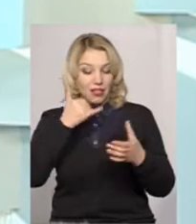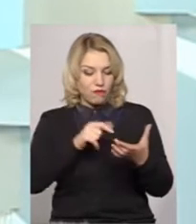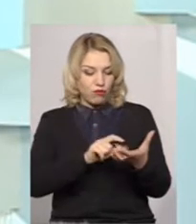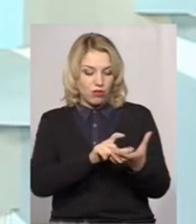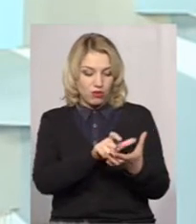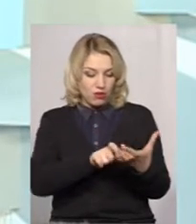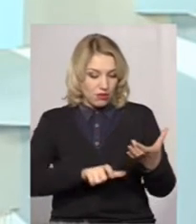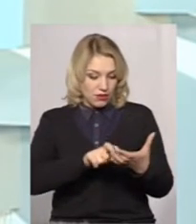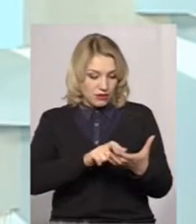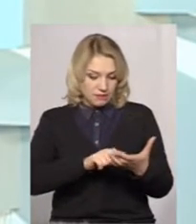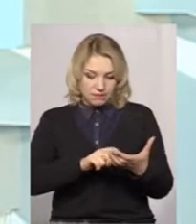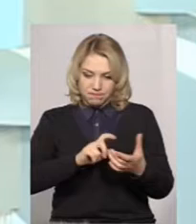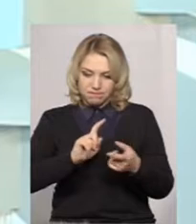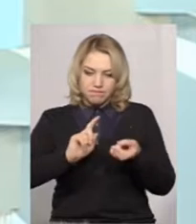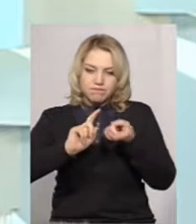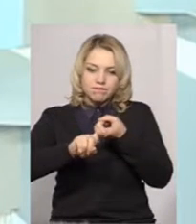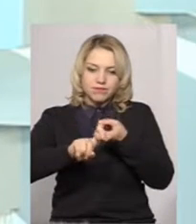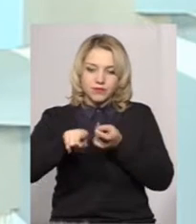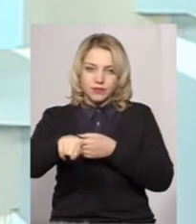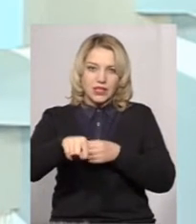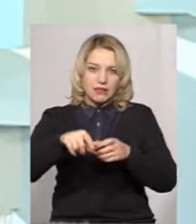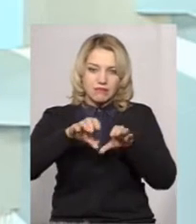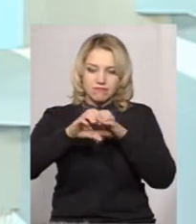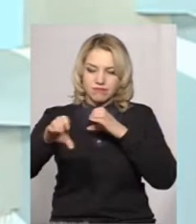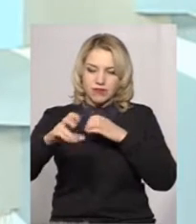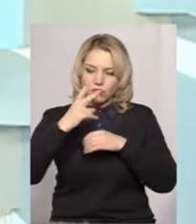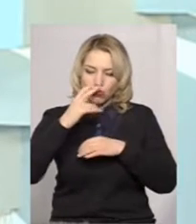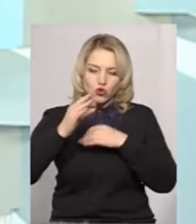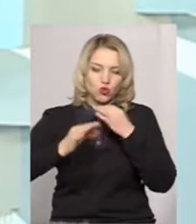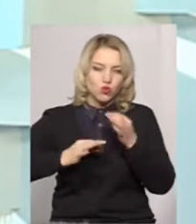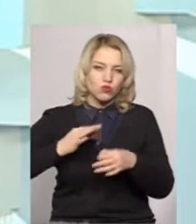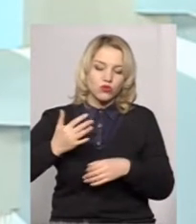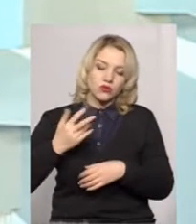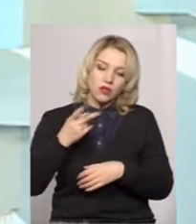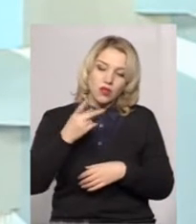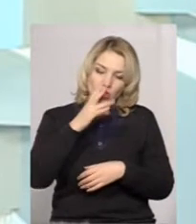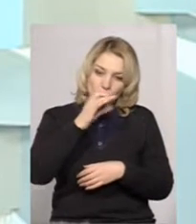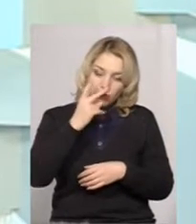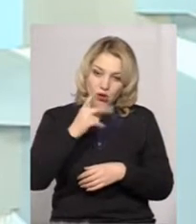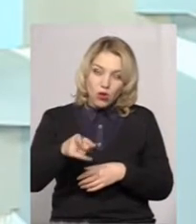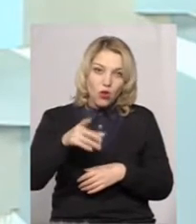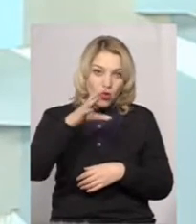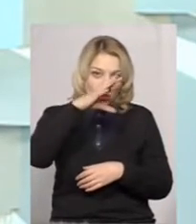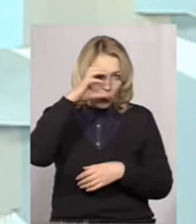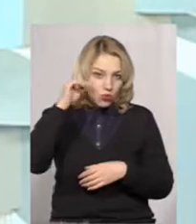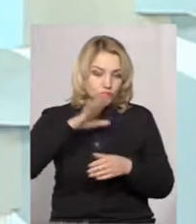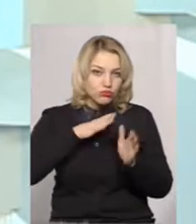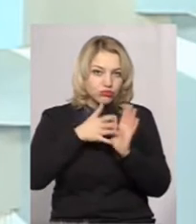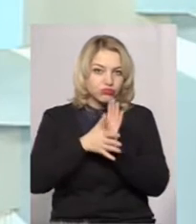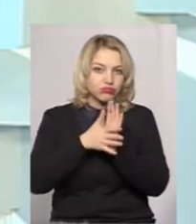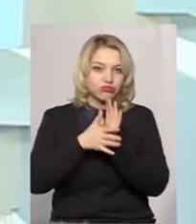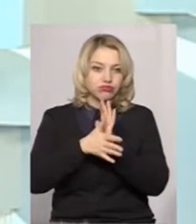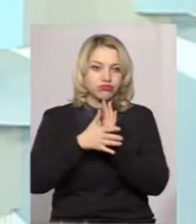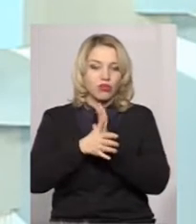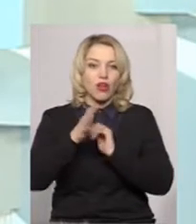водогона, і дивився в отрати електроенергії за попередню добу, за ніч, навіть відслідкував, що в нього ночі була утечка води, тому що